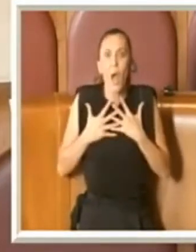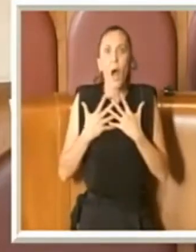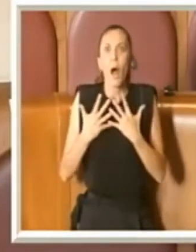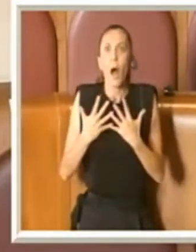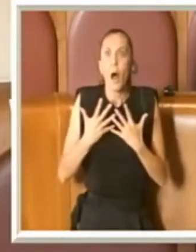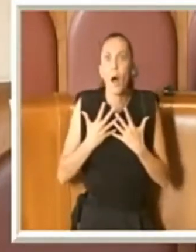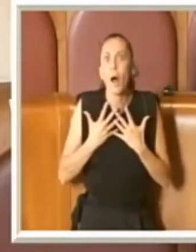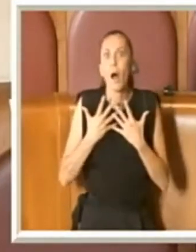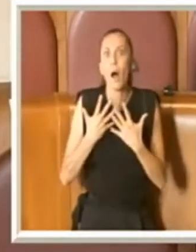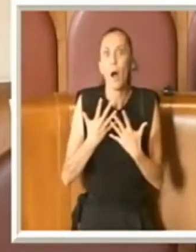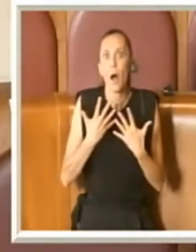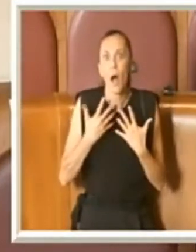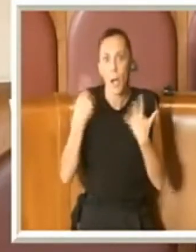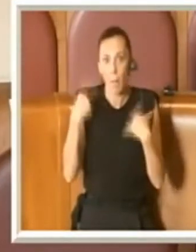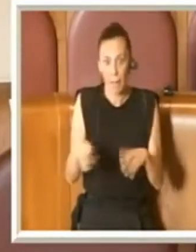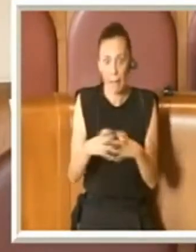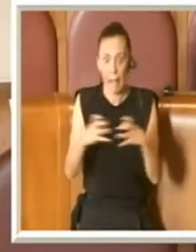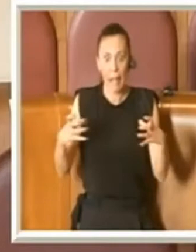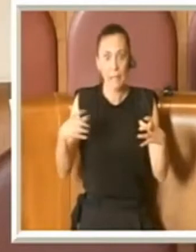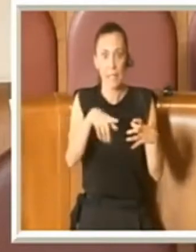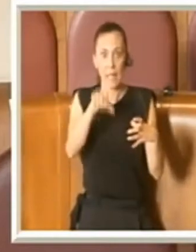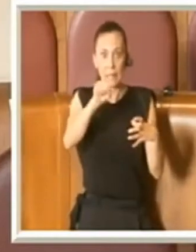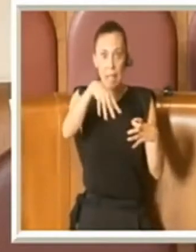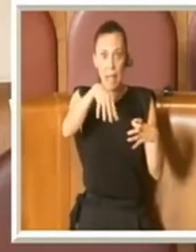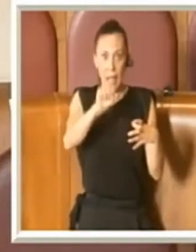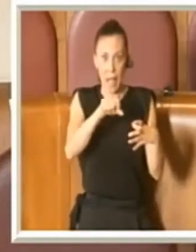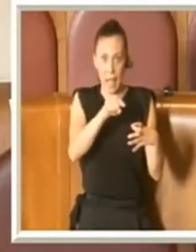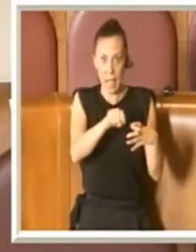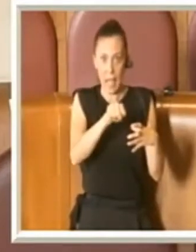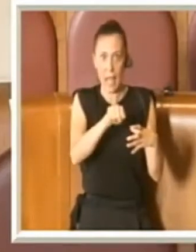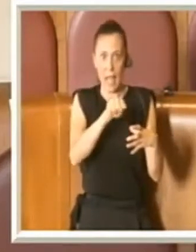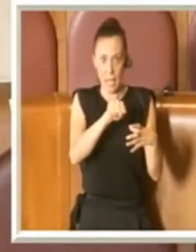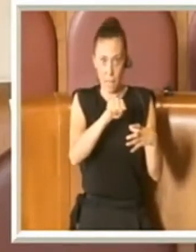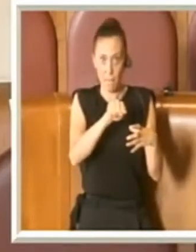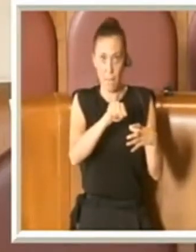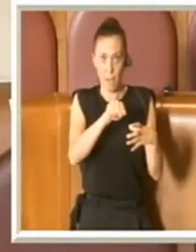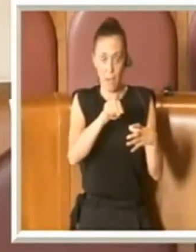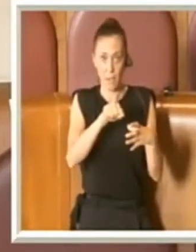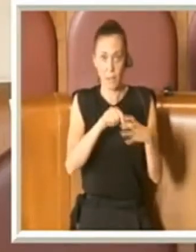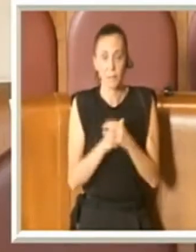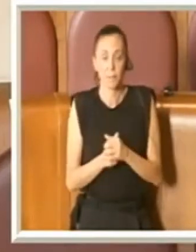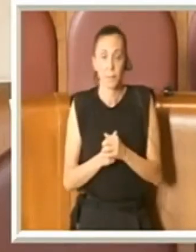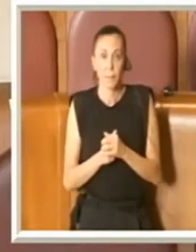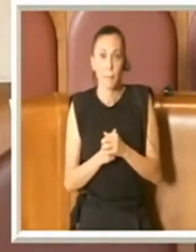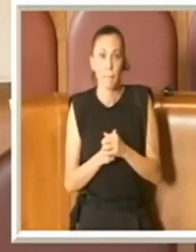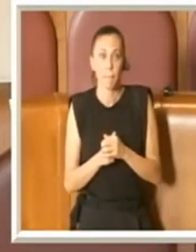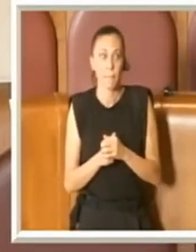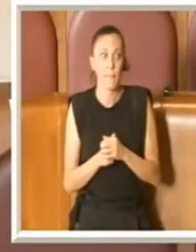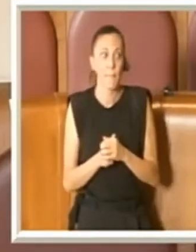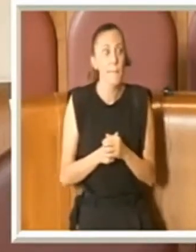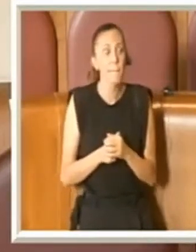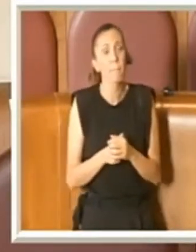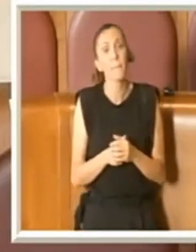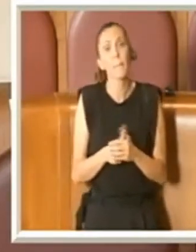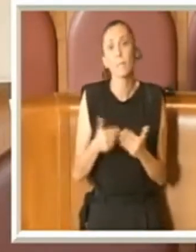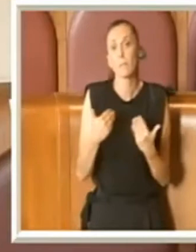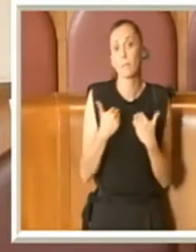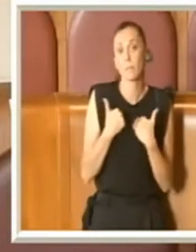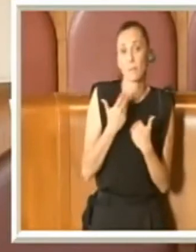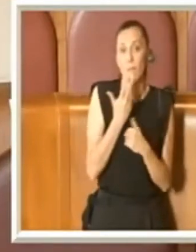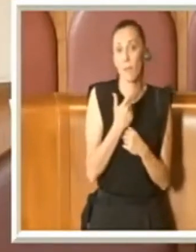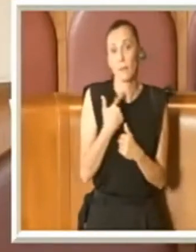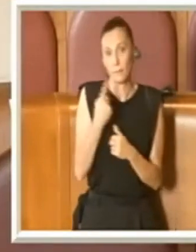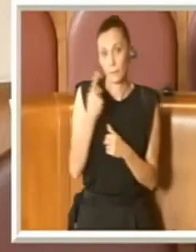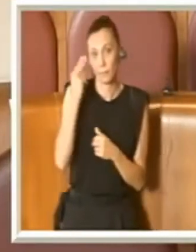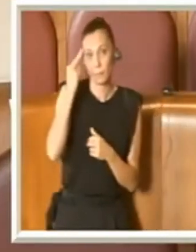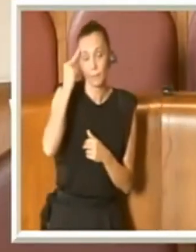ossigeno per questa società. Io vorrei ricordare